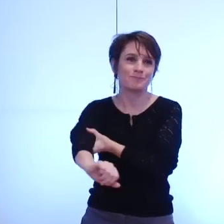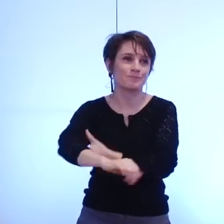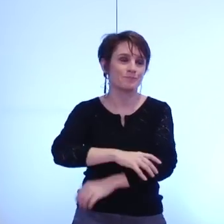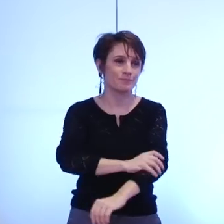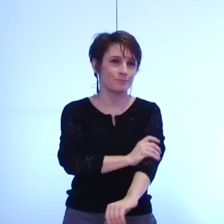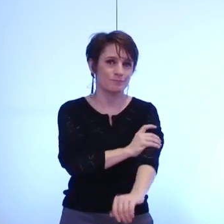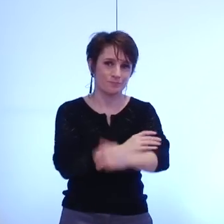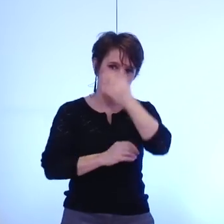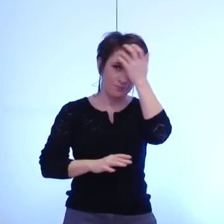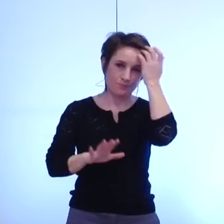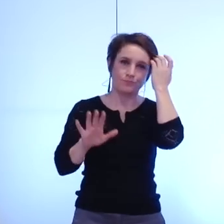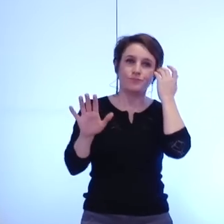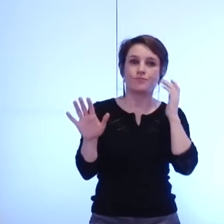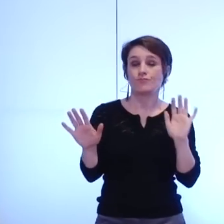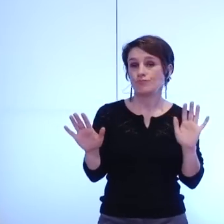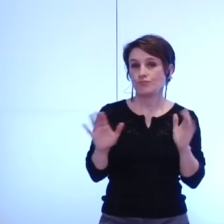Je vais répondre